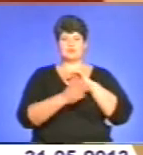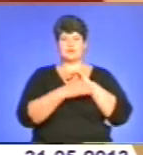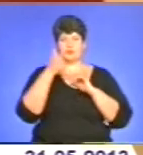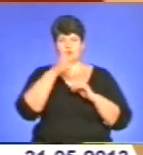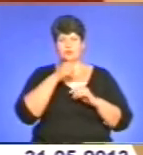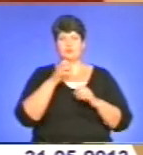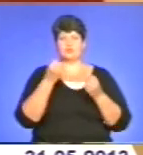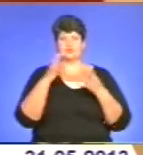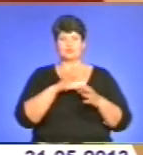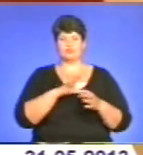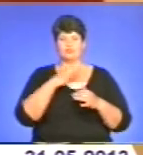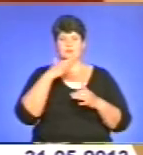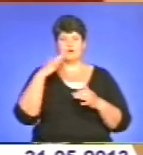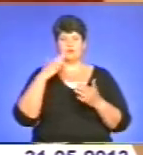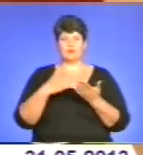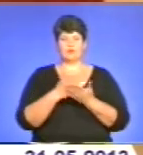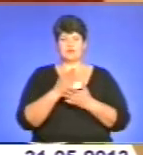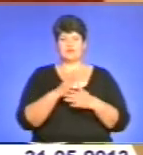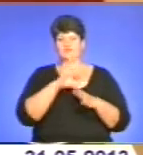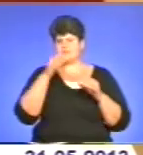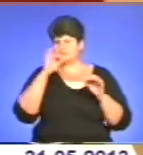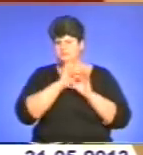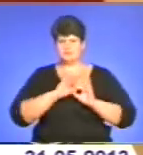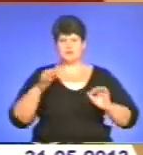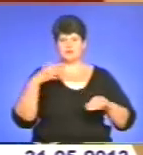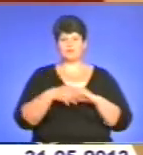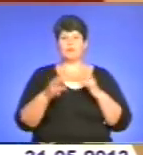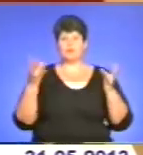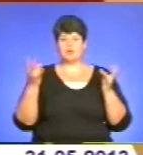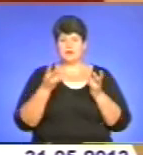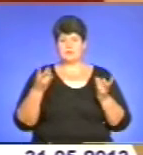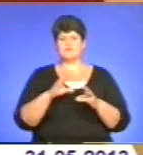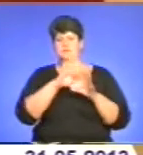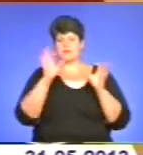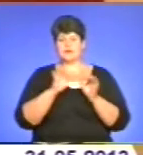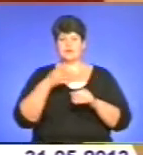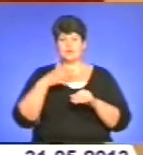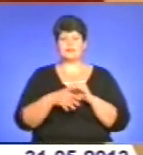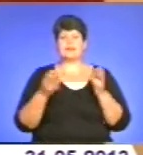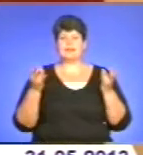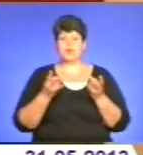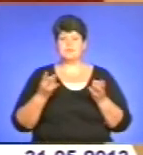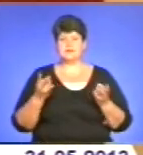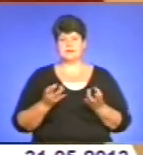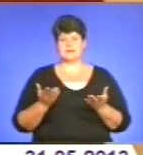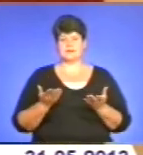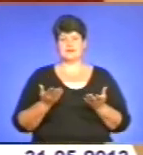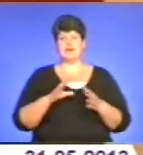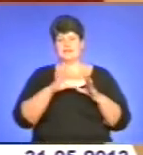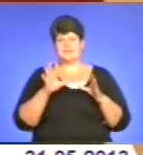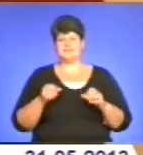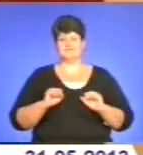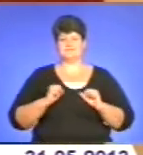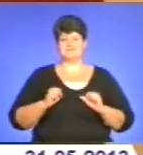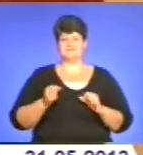заполітизовано. Всі чудово розуміють потребу в такому об'єкті, всі чудово розуміють його необхідність. Але всі десь намагаються це